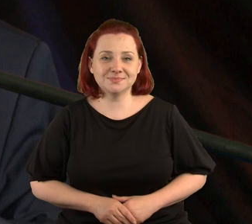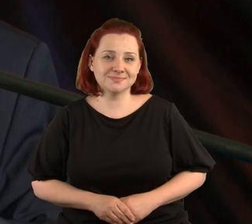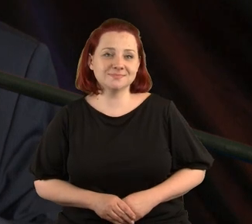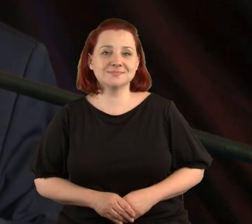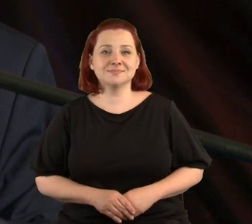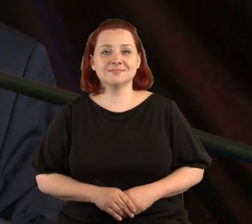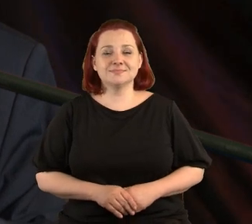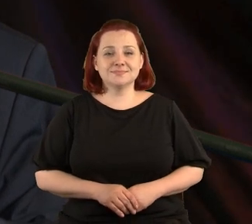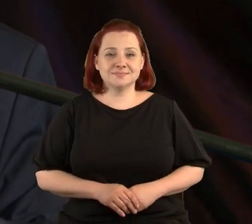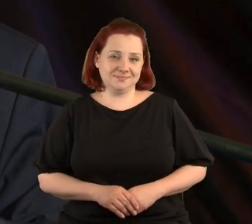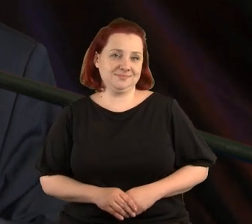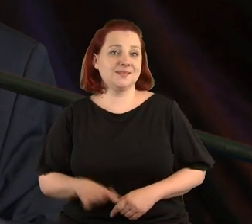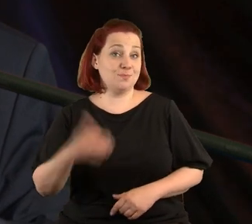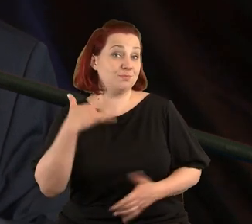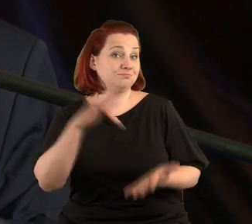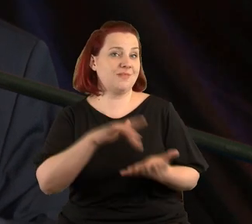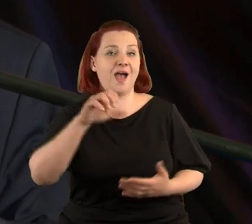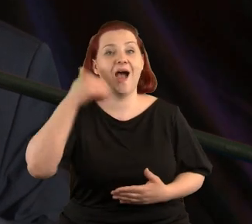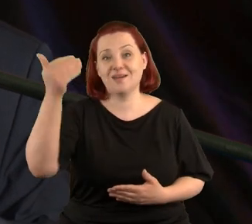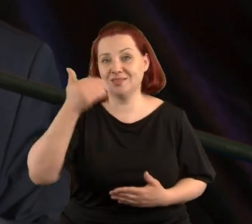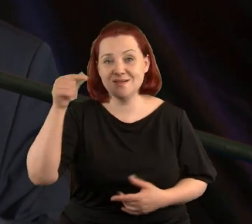Będąc w Akademii,